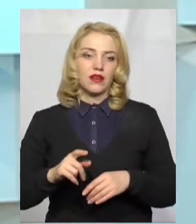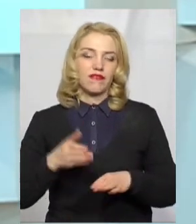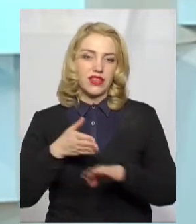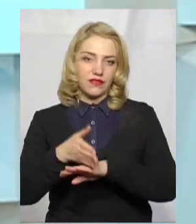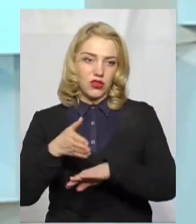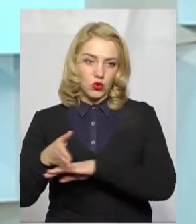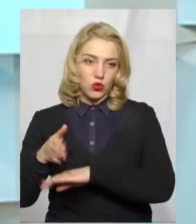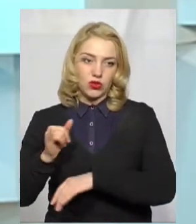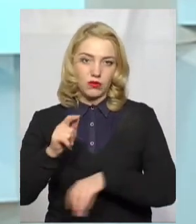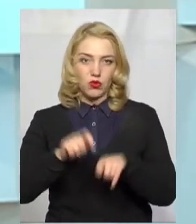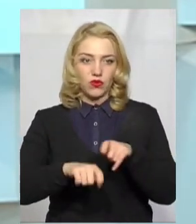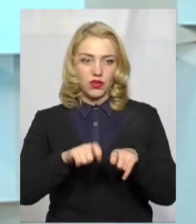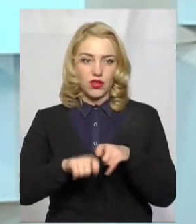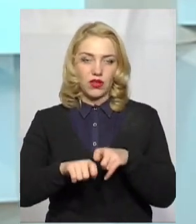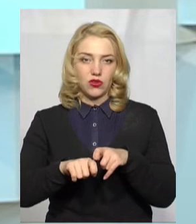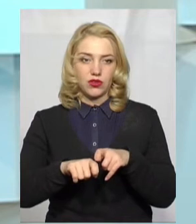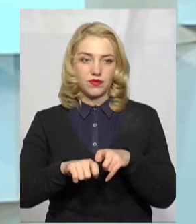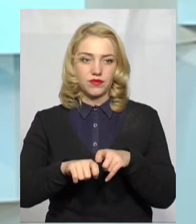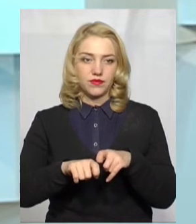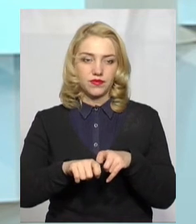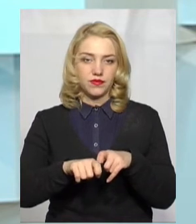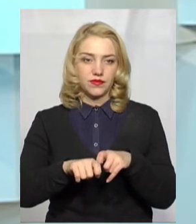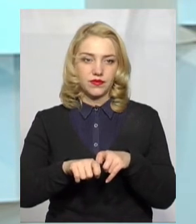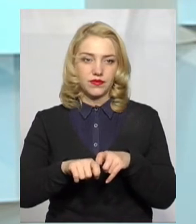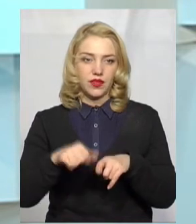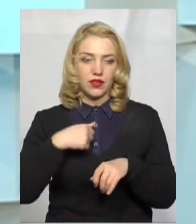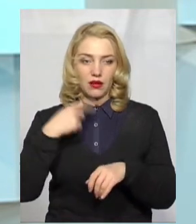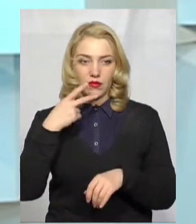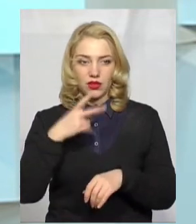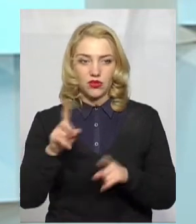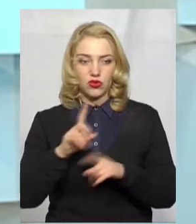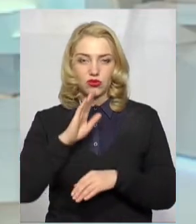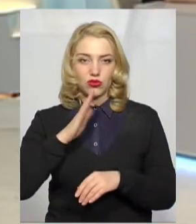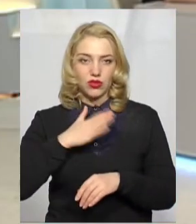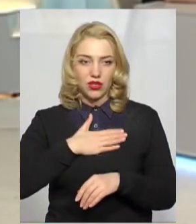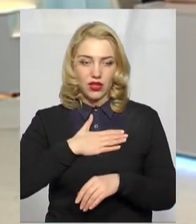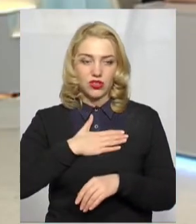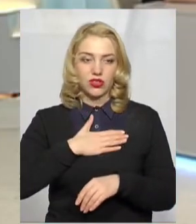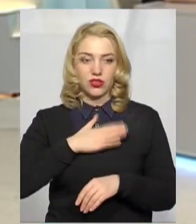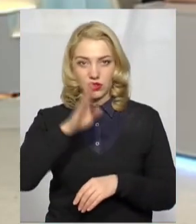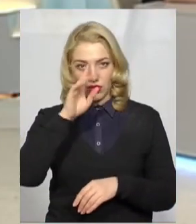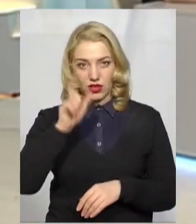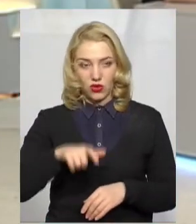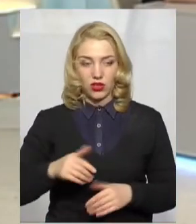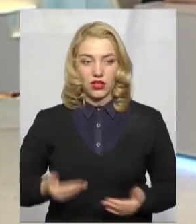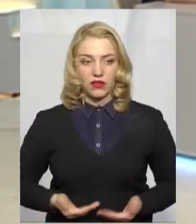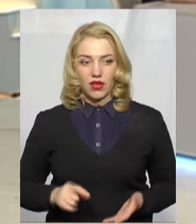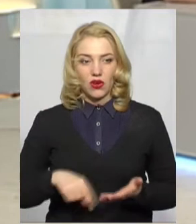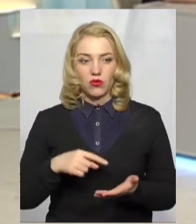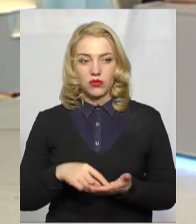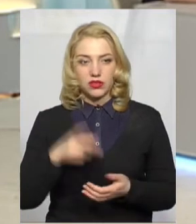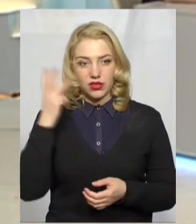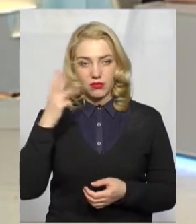відвідують і перевіряють такі випадки. Я бачу, що наш герой, в принципі, живе в Хмельницькому.